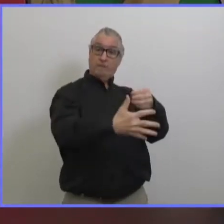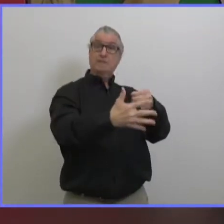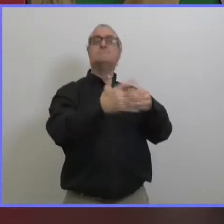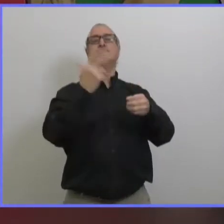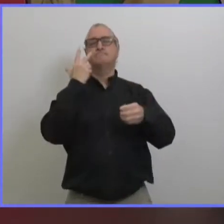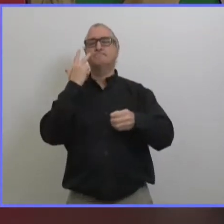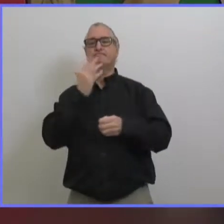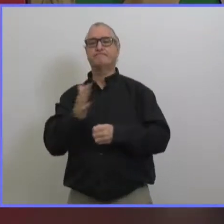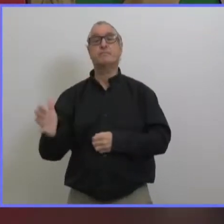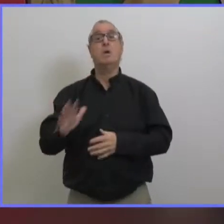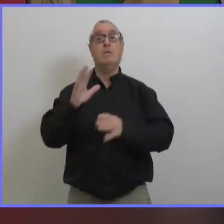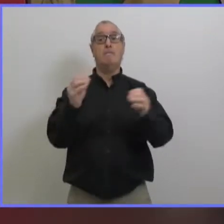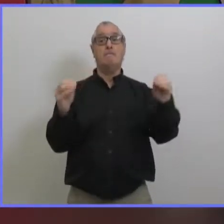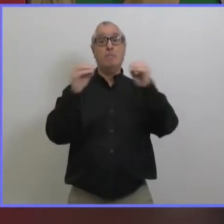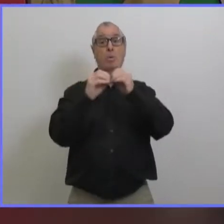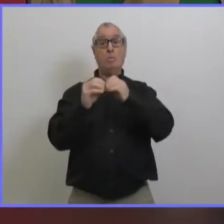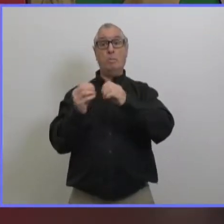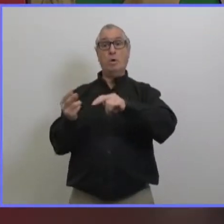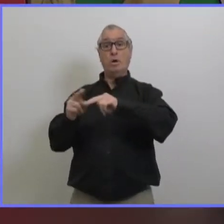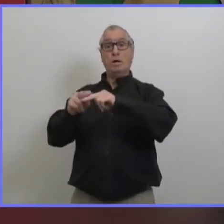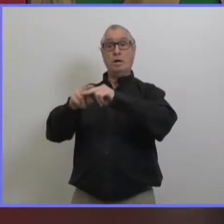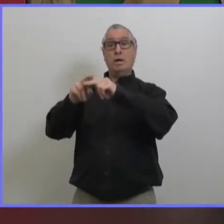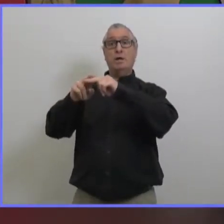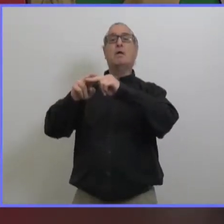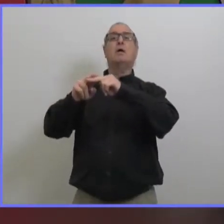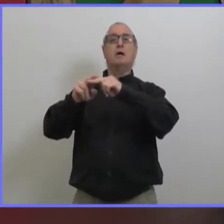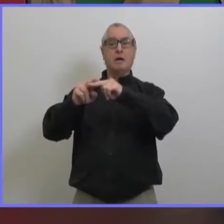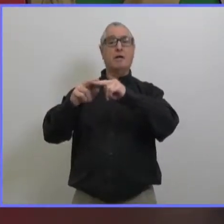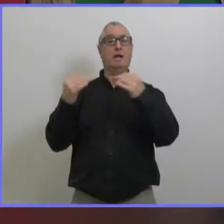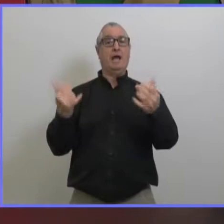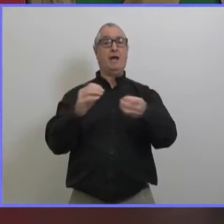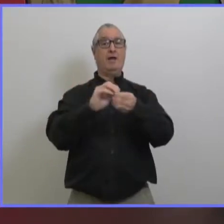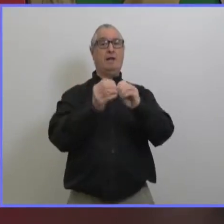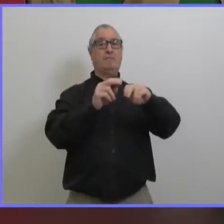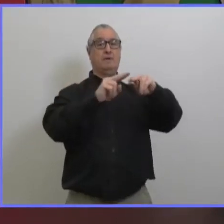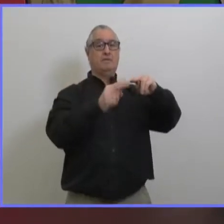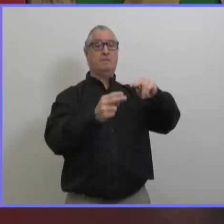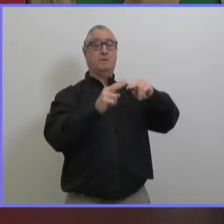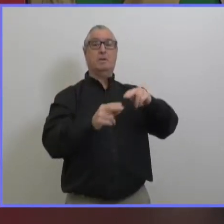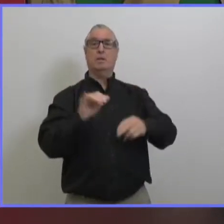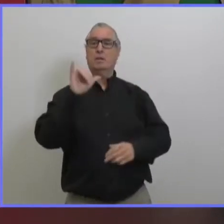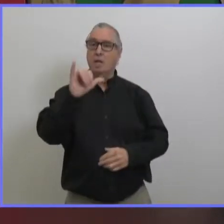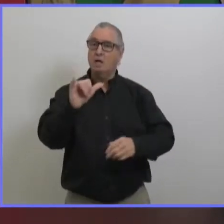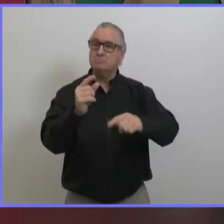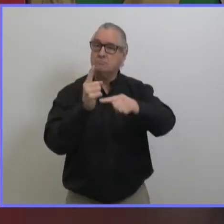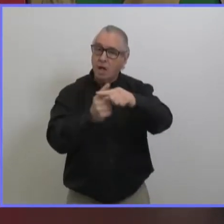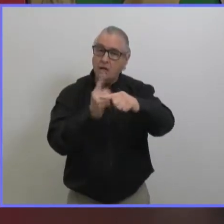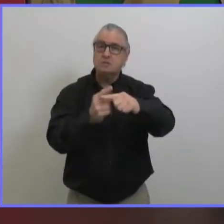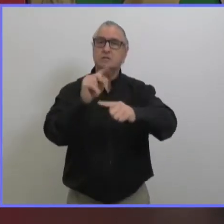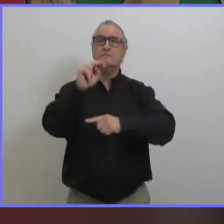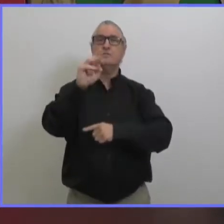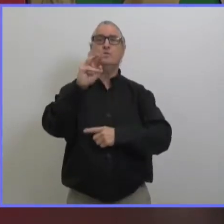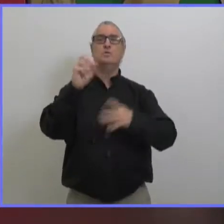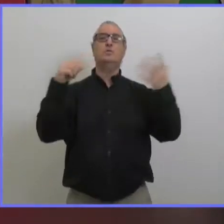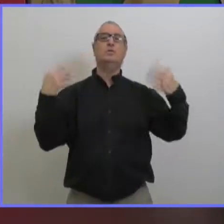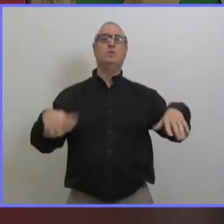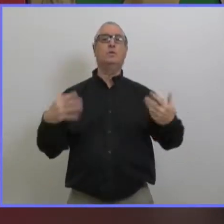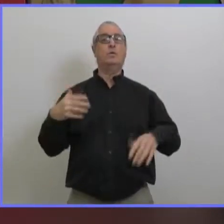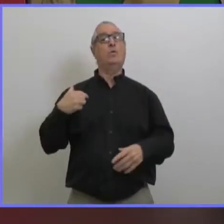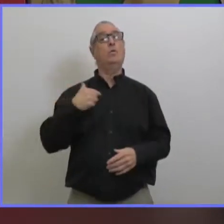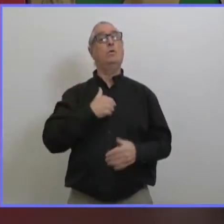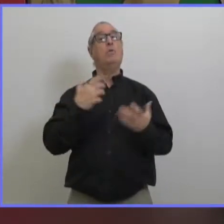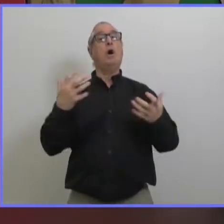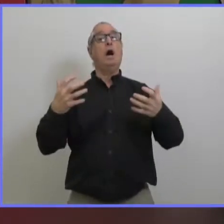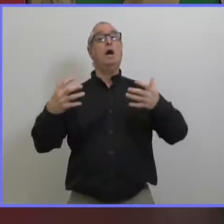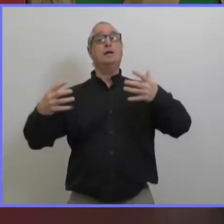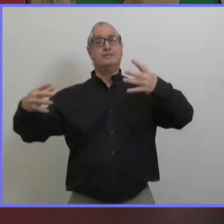vu une demande réduite sur notre système de santé et donc cela nous a permis d'annoncer un assouplissement